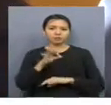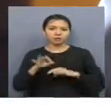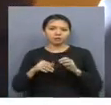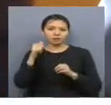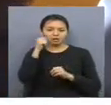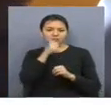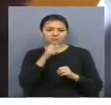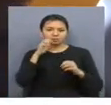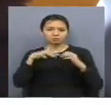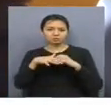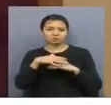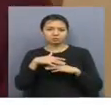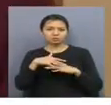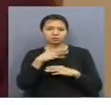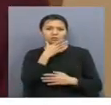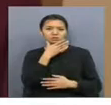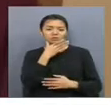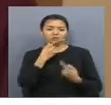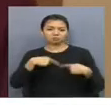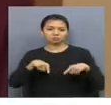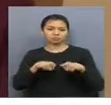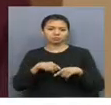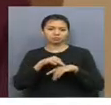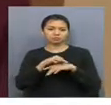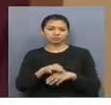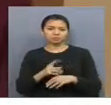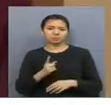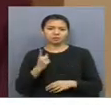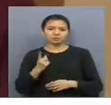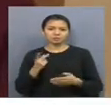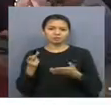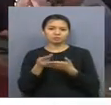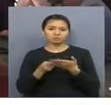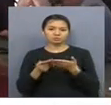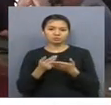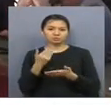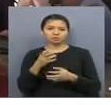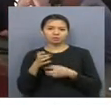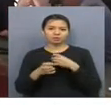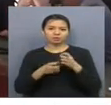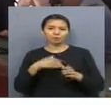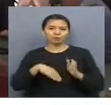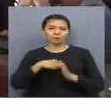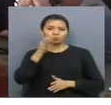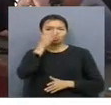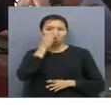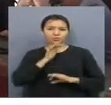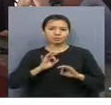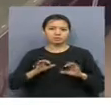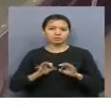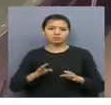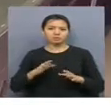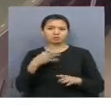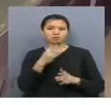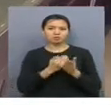елдер сөйретшілерінің шығарымашылығын бірік түруге арналған. Әрі северлер бенелі өнері саласындағы әлемді ғодық тәжірбелерімен бөріздер, және